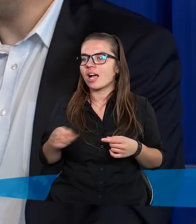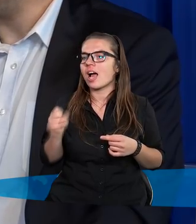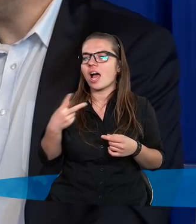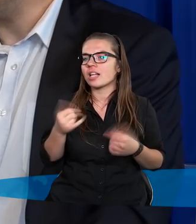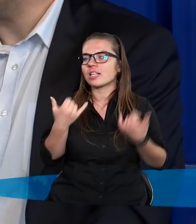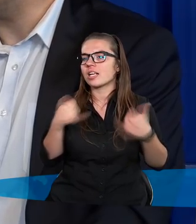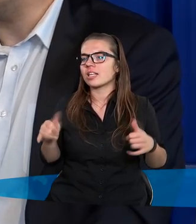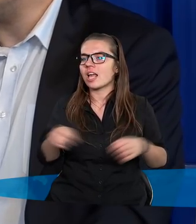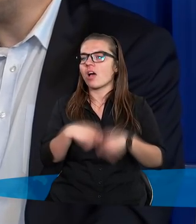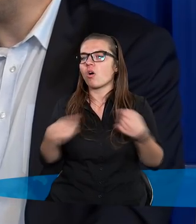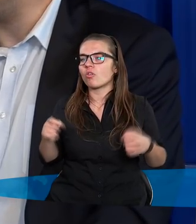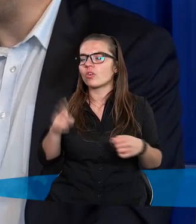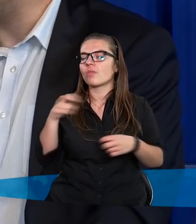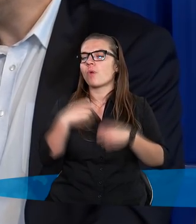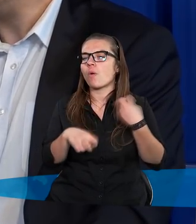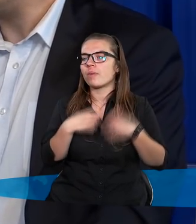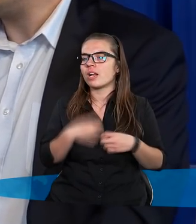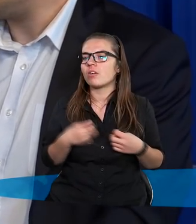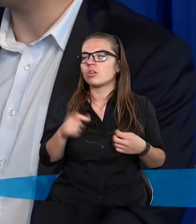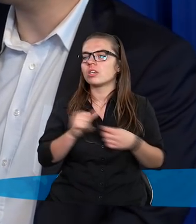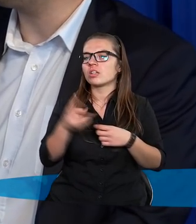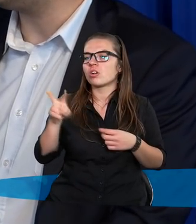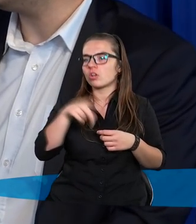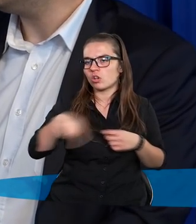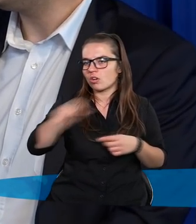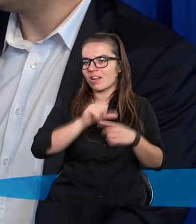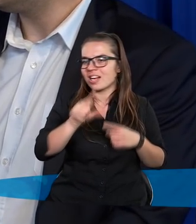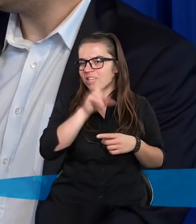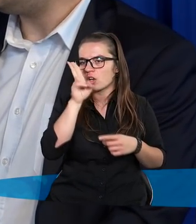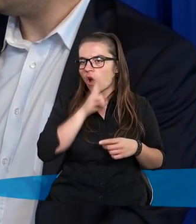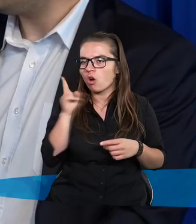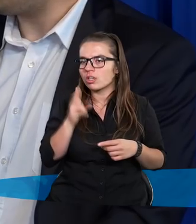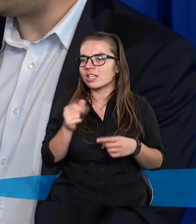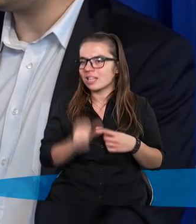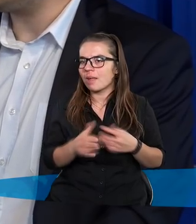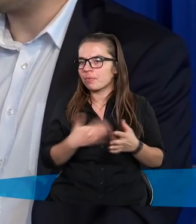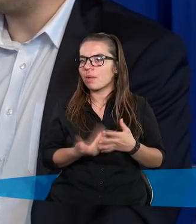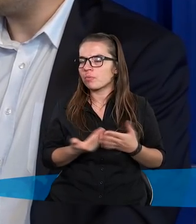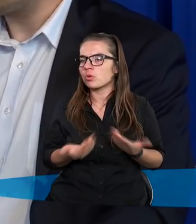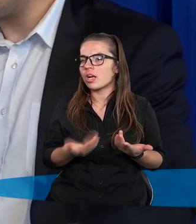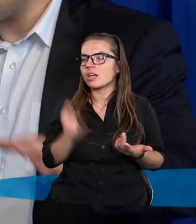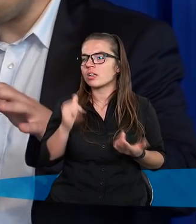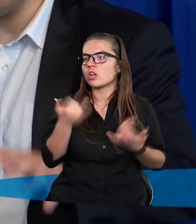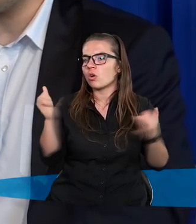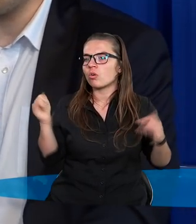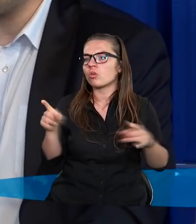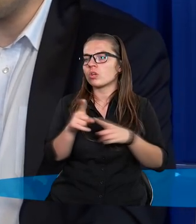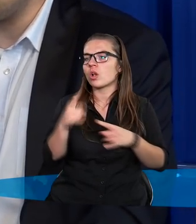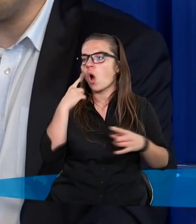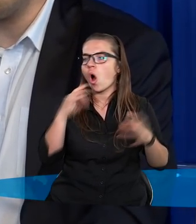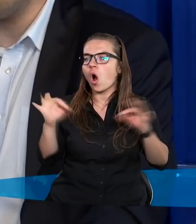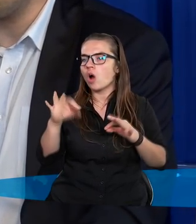a nie inne rozwiązanie problemu? Jest ktoś z was rodzicem? I wyobraźcie sobie, że różne jakieś